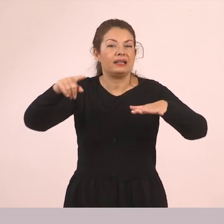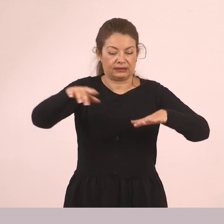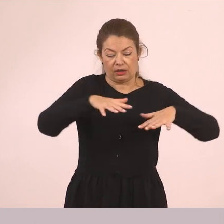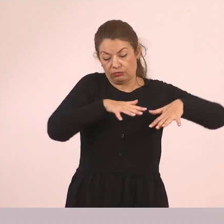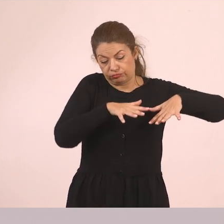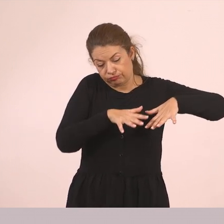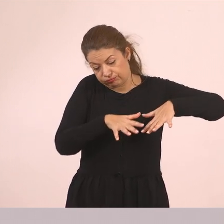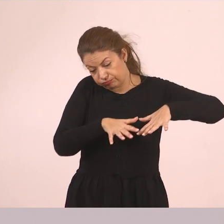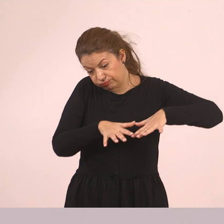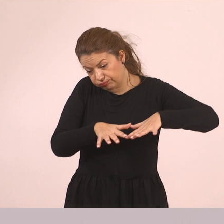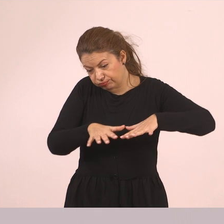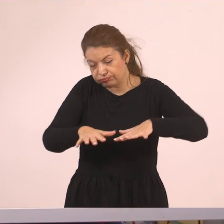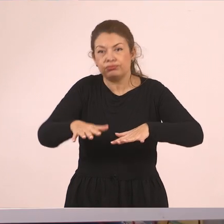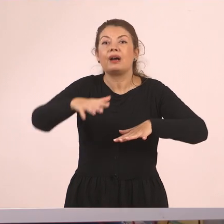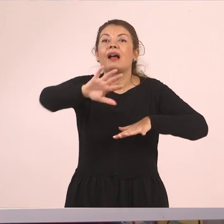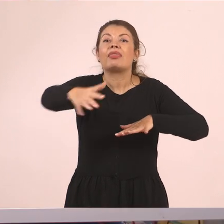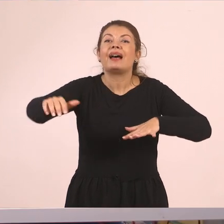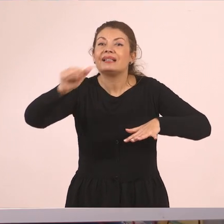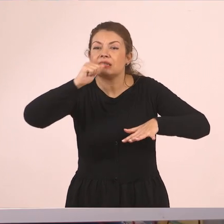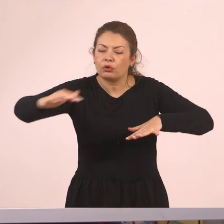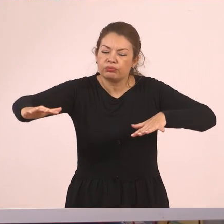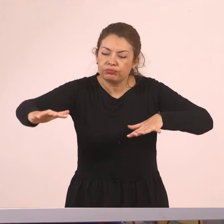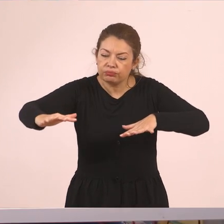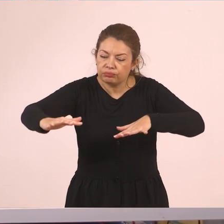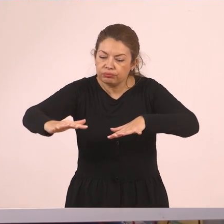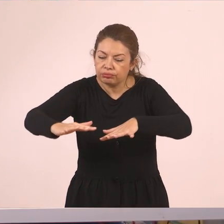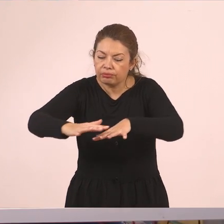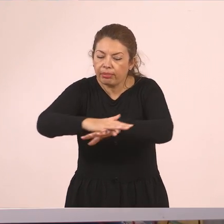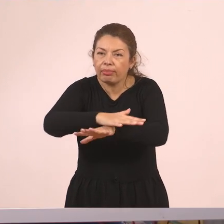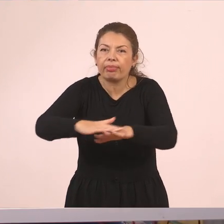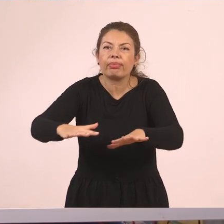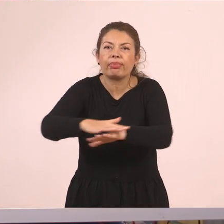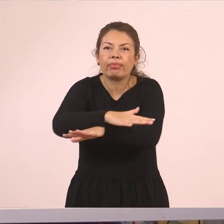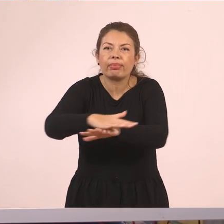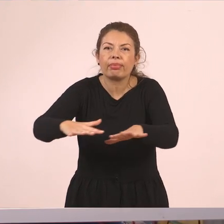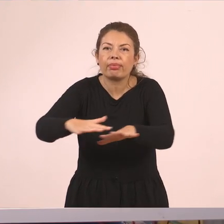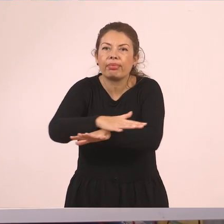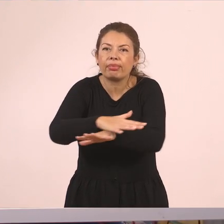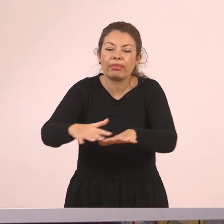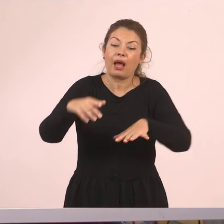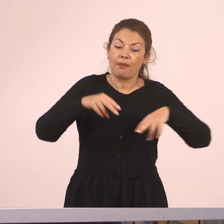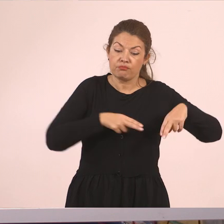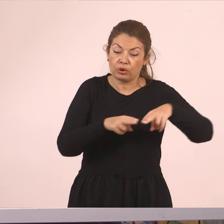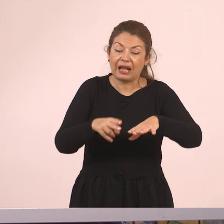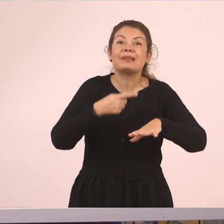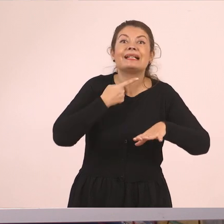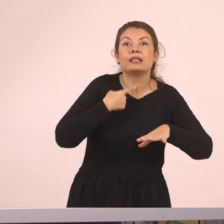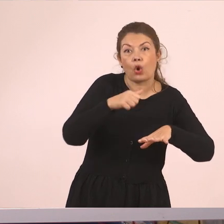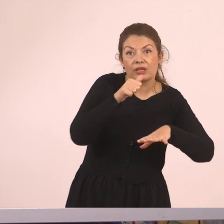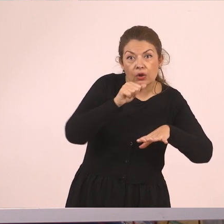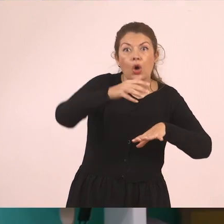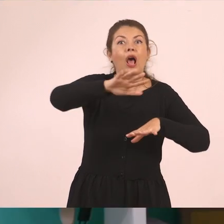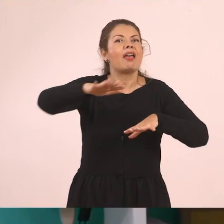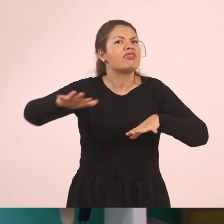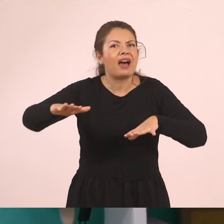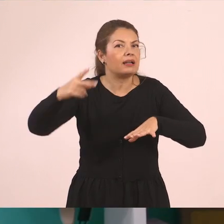οι οποίες αναμειγνύουν το γλυκό νερό των ποταμών με το θαλασσινό νερό. Και εκεί ξέρετε παιδιά